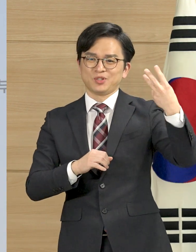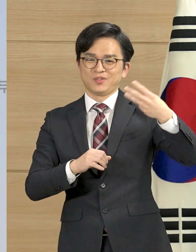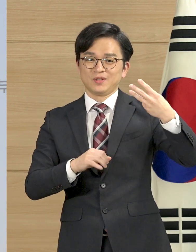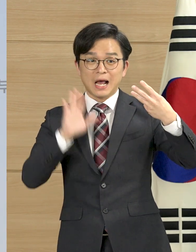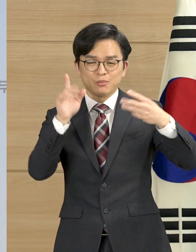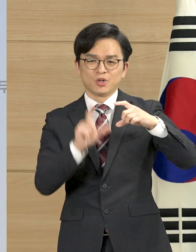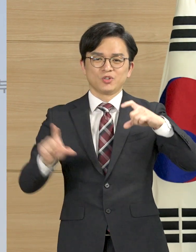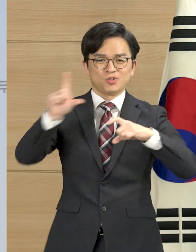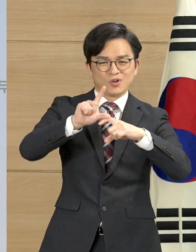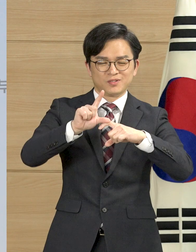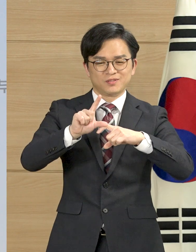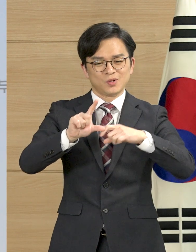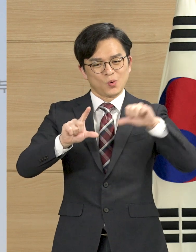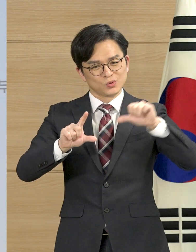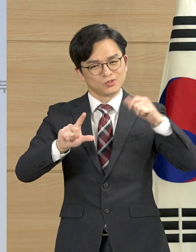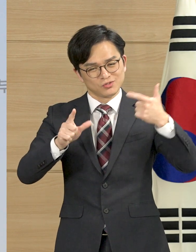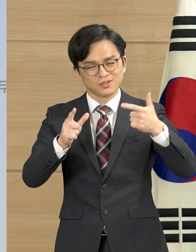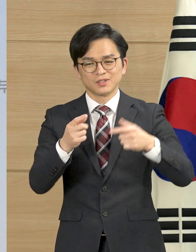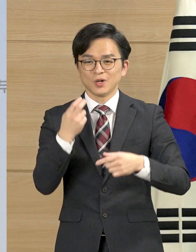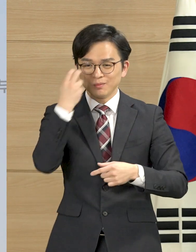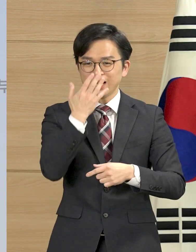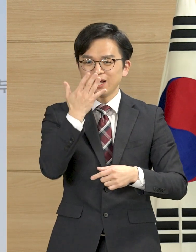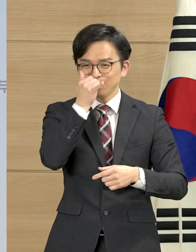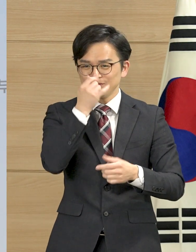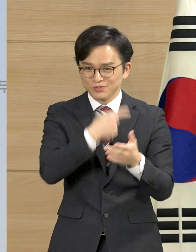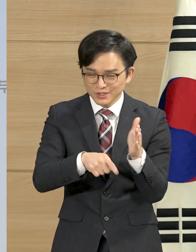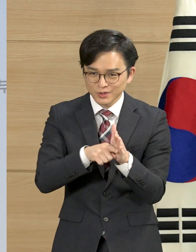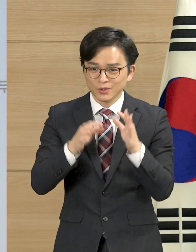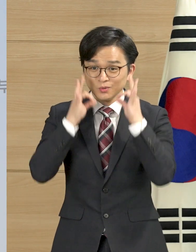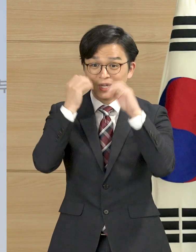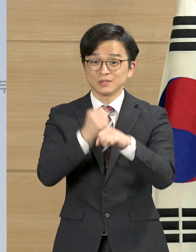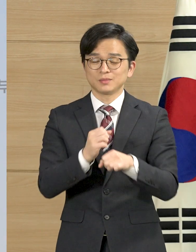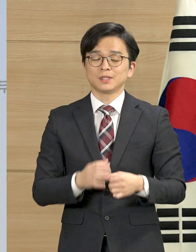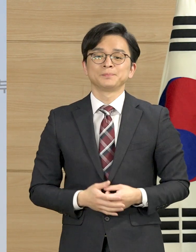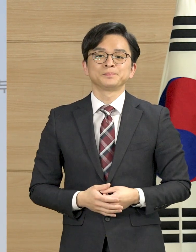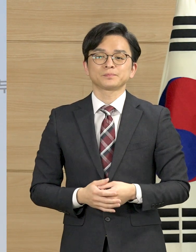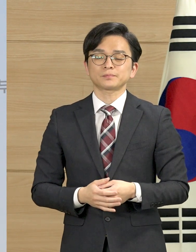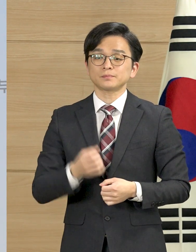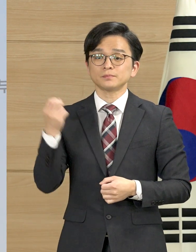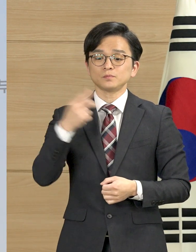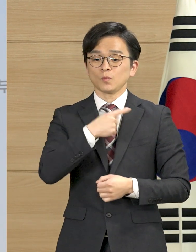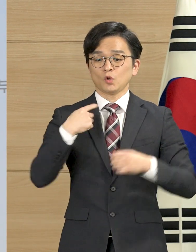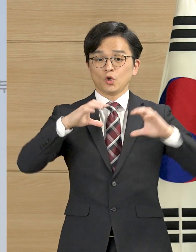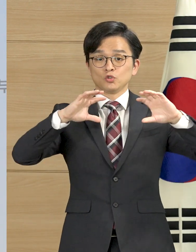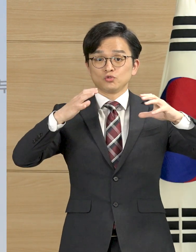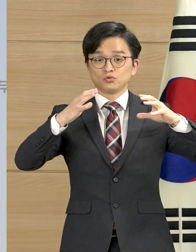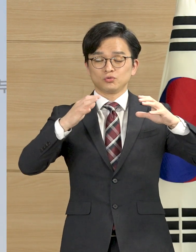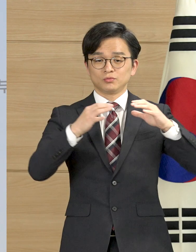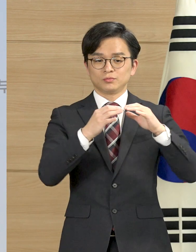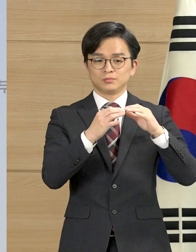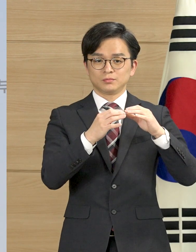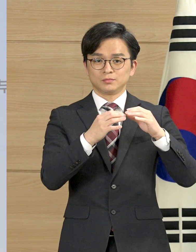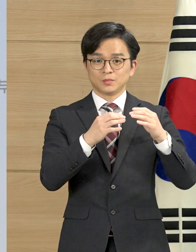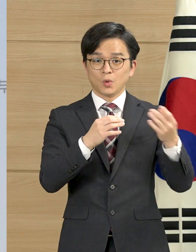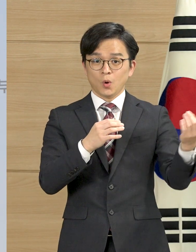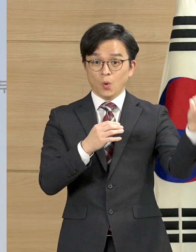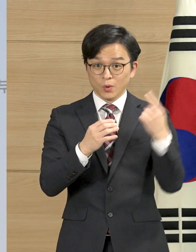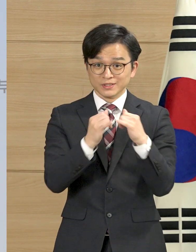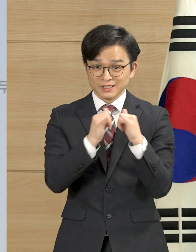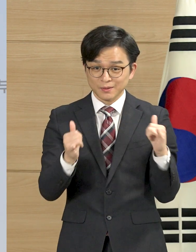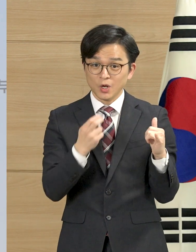중국 방문 유승상자 정도까지는 검사 가능하나 다른 유흥국가를 방문한